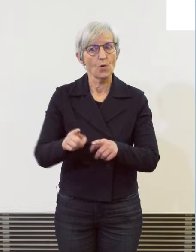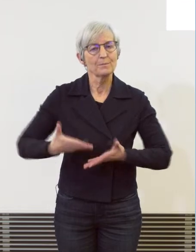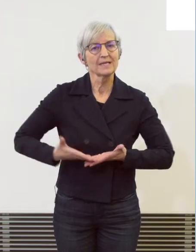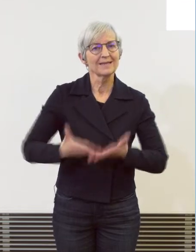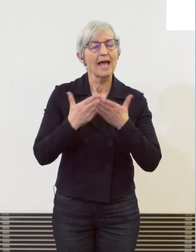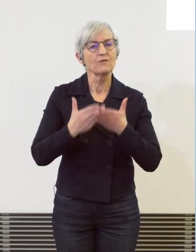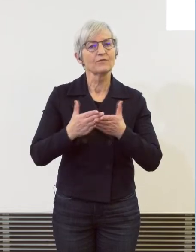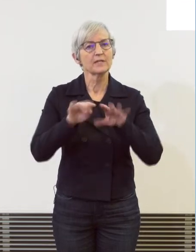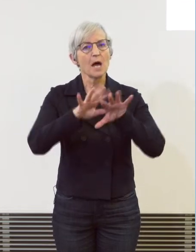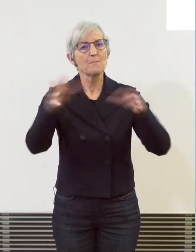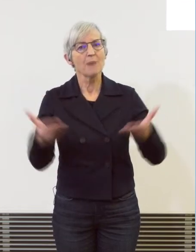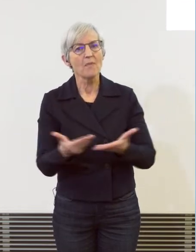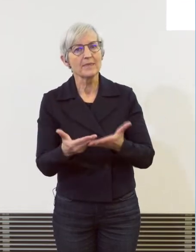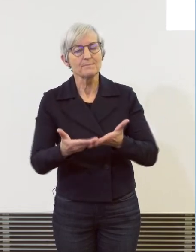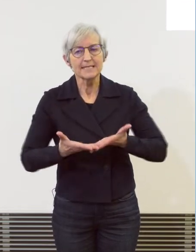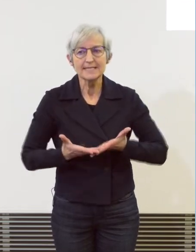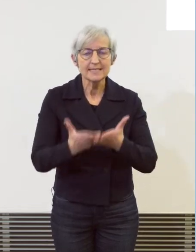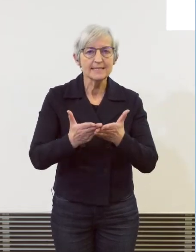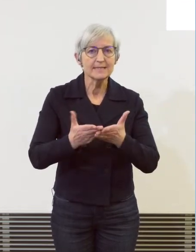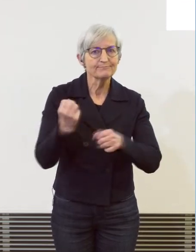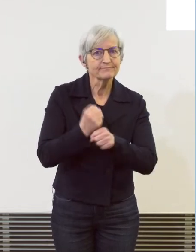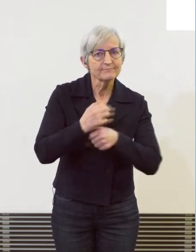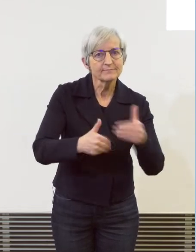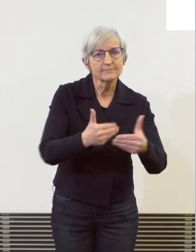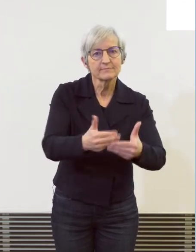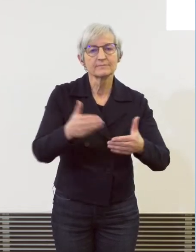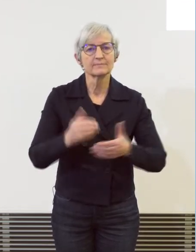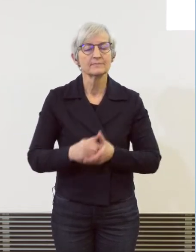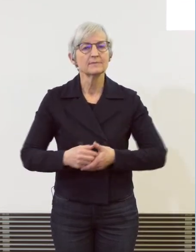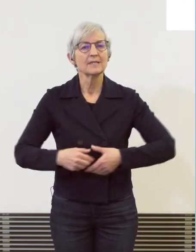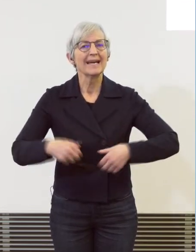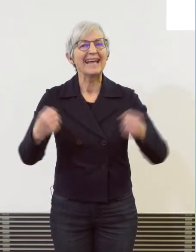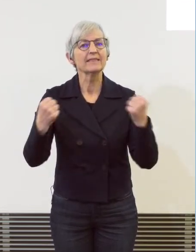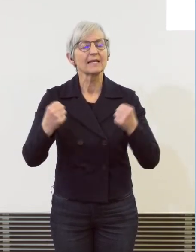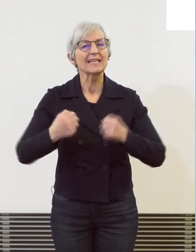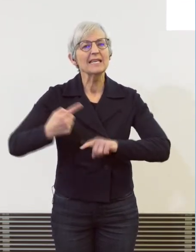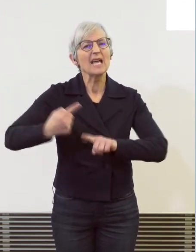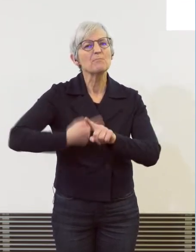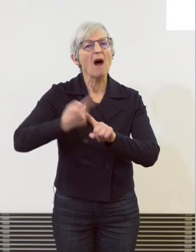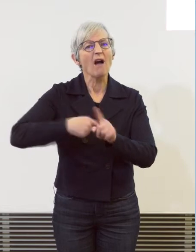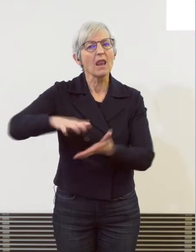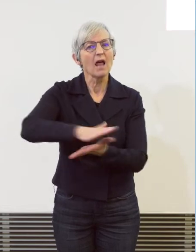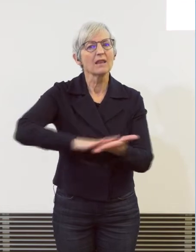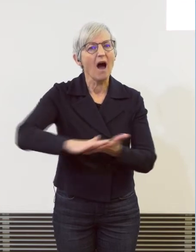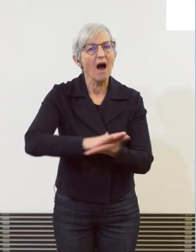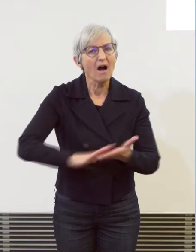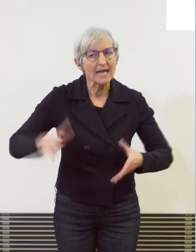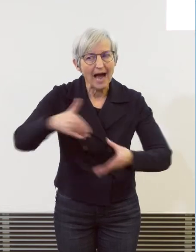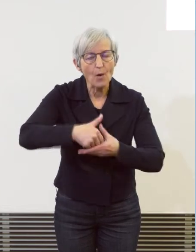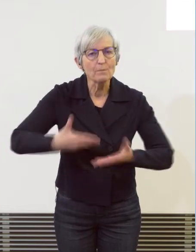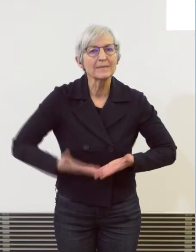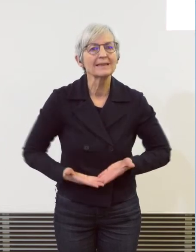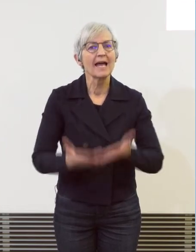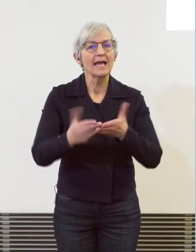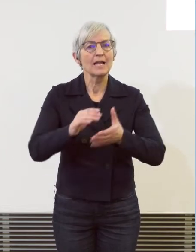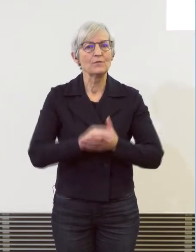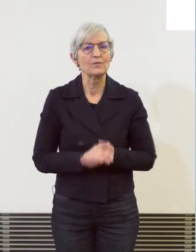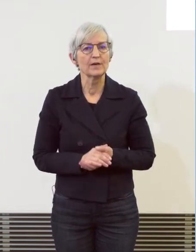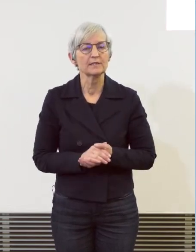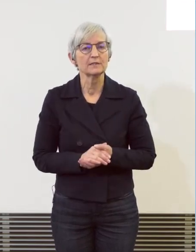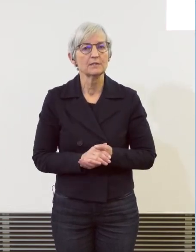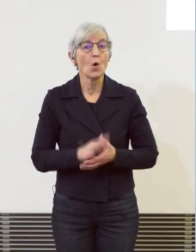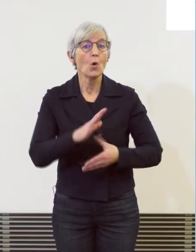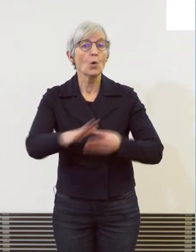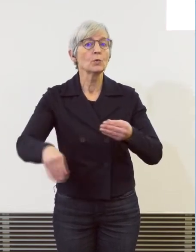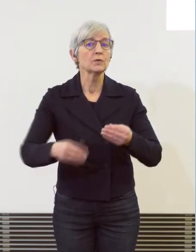haben wesentliche Beiträge geleistet bei der Energiemangellage, haben wesentliche Beiträge geleistet bei der Bewältigung